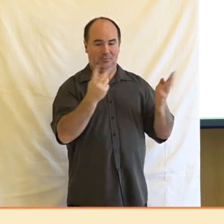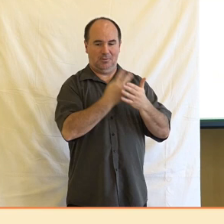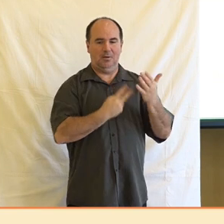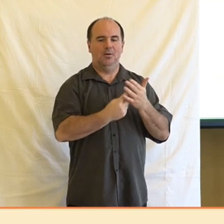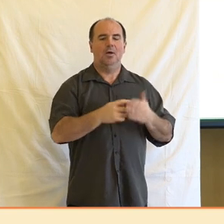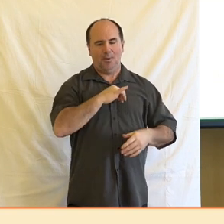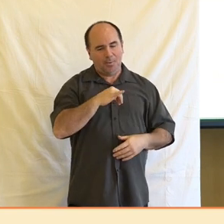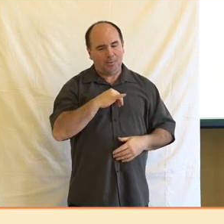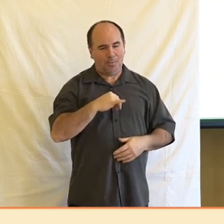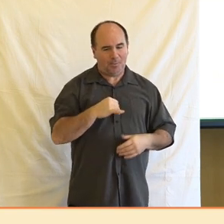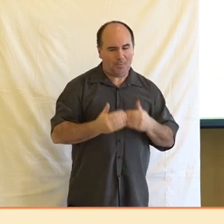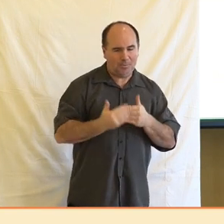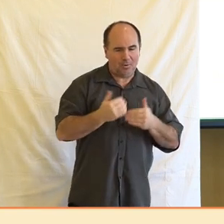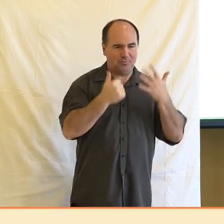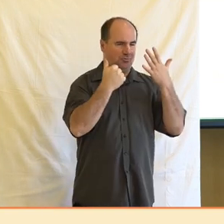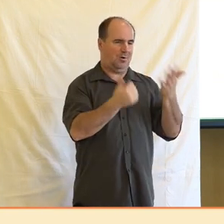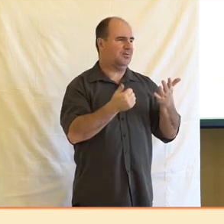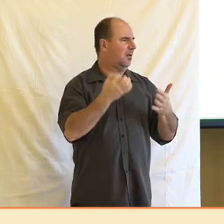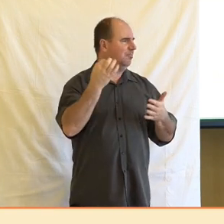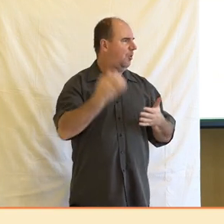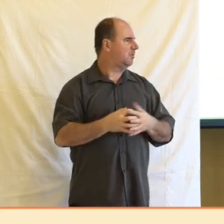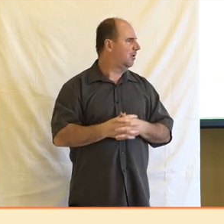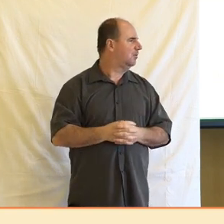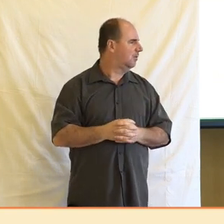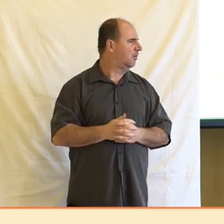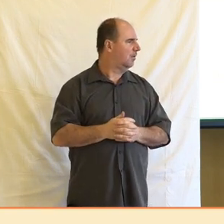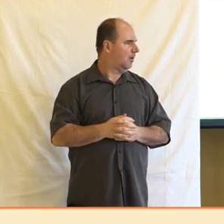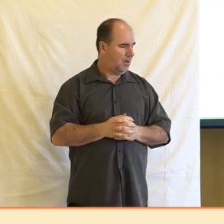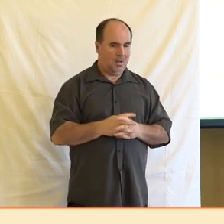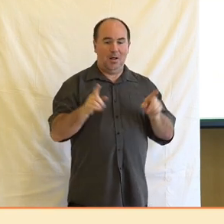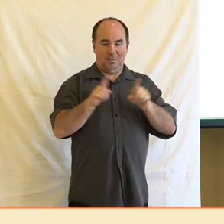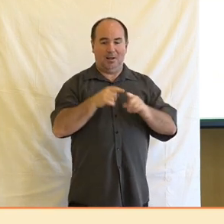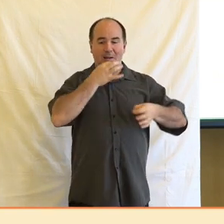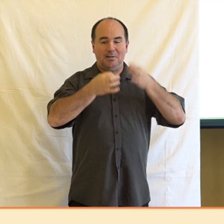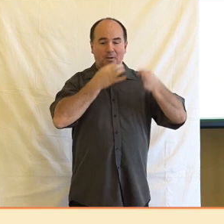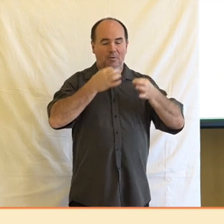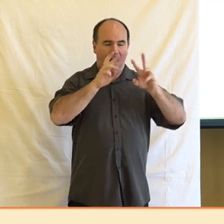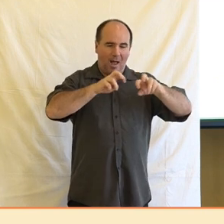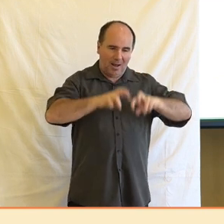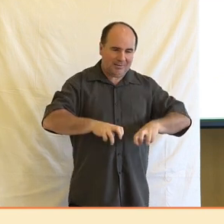Poté taky datová analýza chování jednotlivců